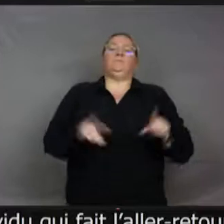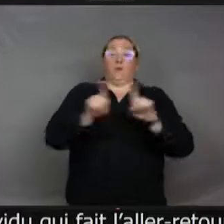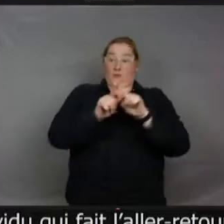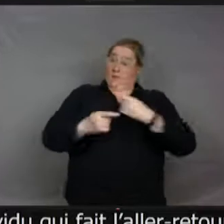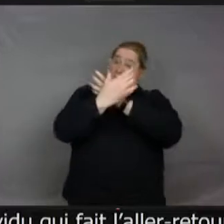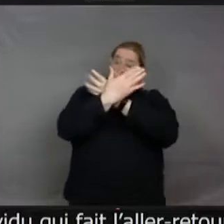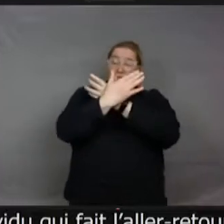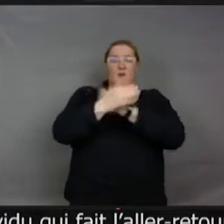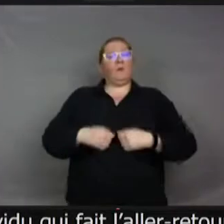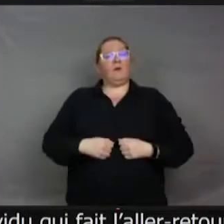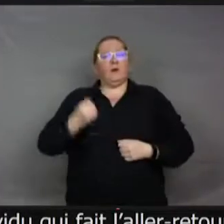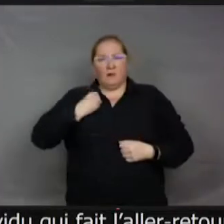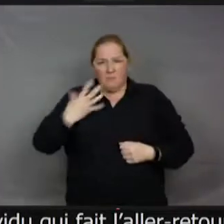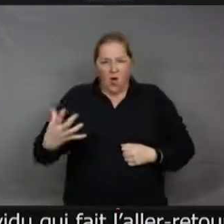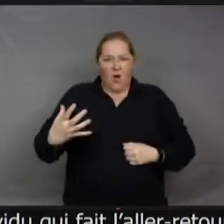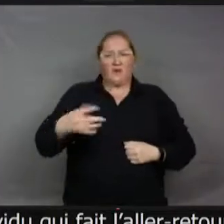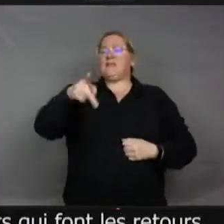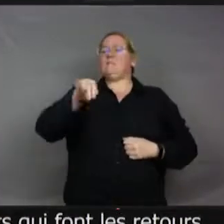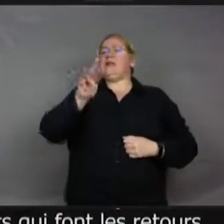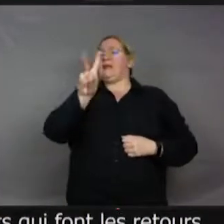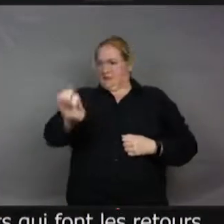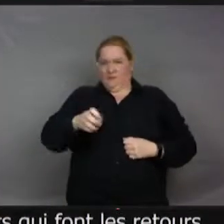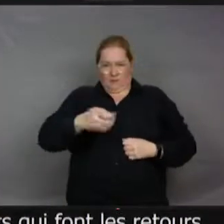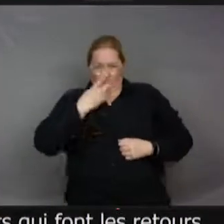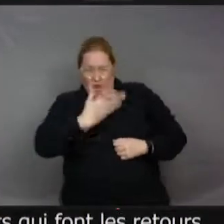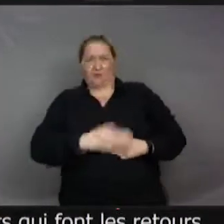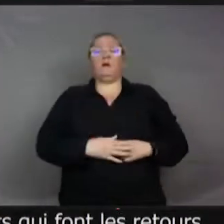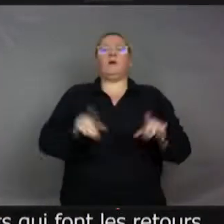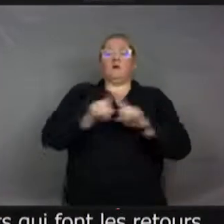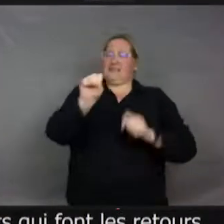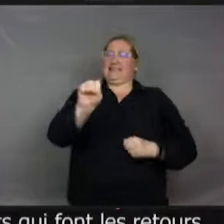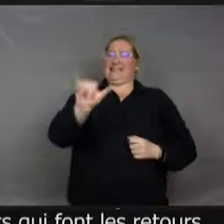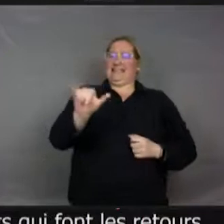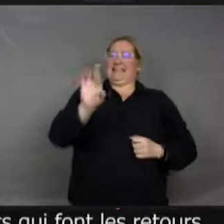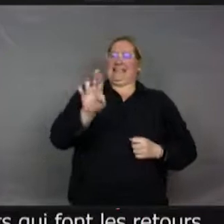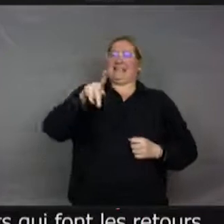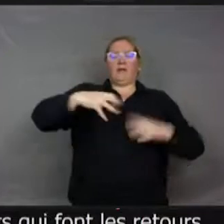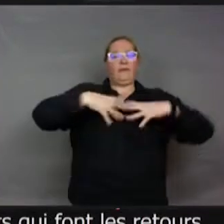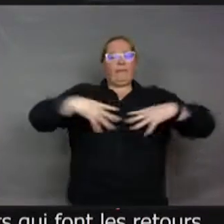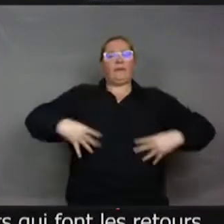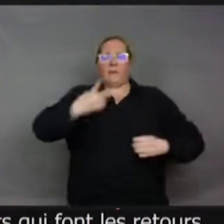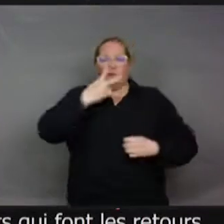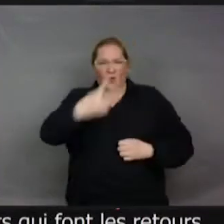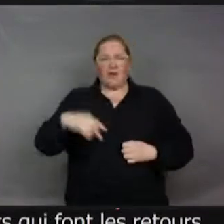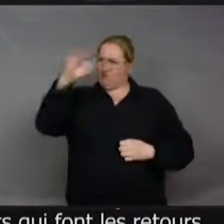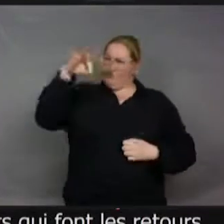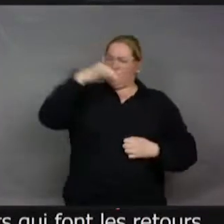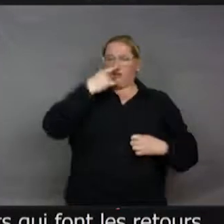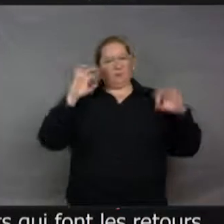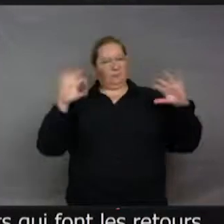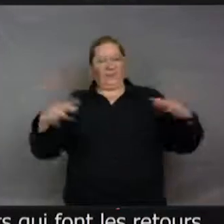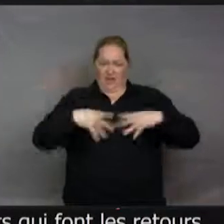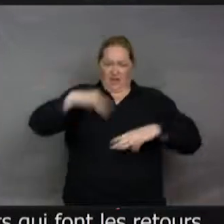papillons blancs aussi, les pierrides que vous voyez, sont très migrateurs. Le cirfe ceinturé qu'on voyait tout à l'heure, la mouche déguisée en guêpe, est très migratrice